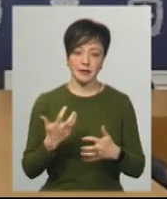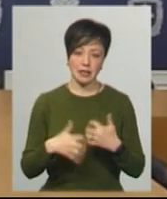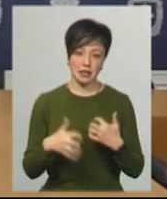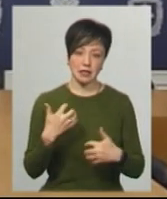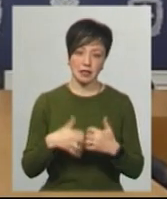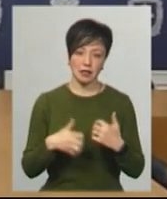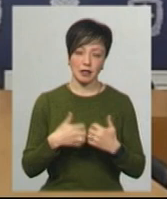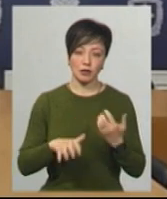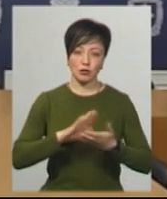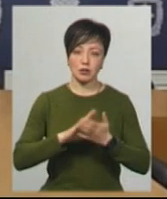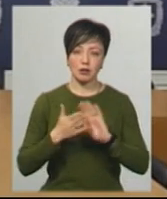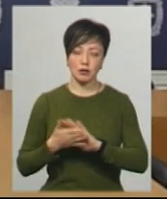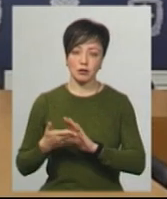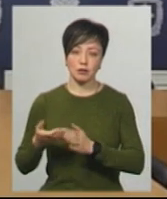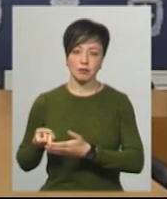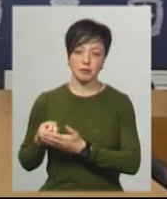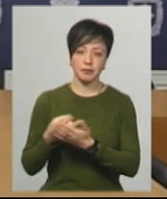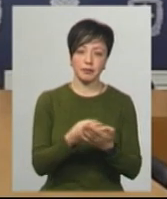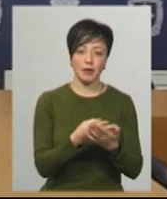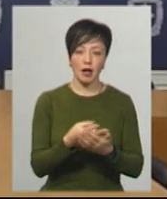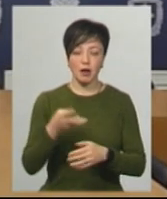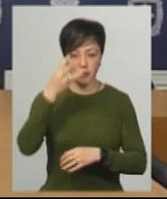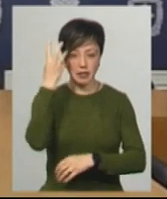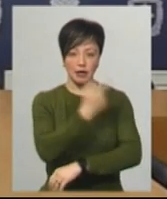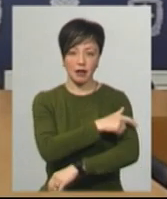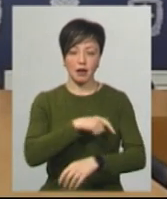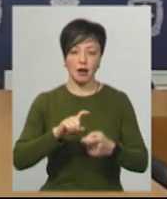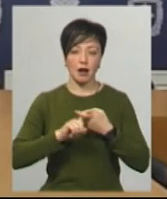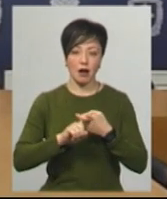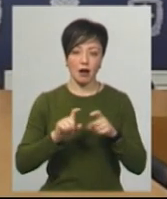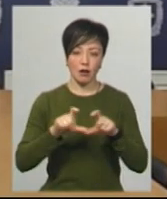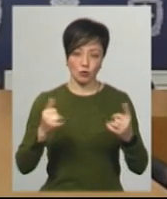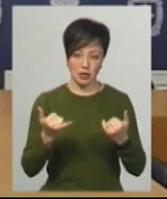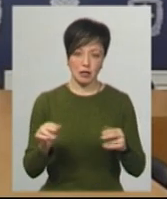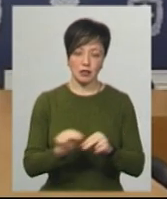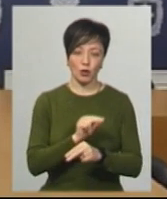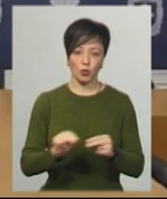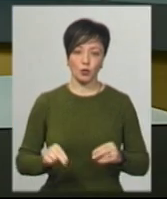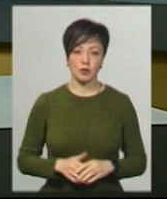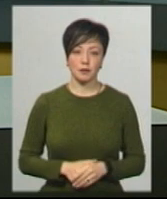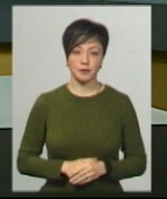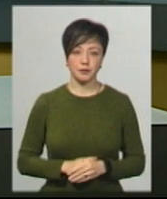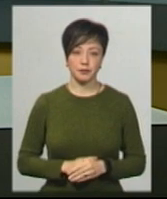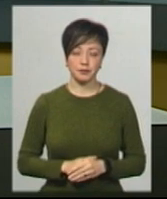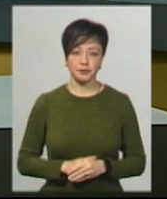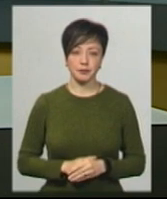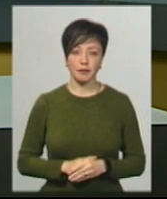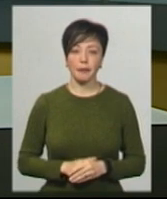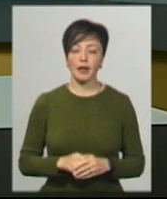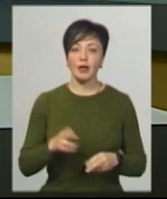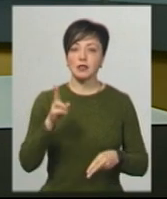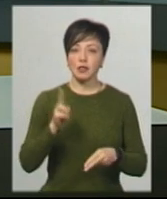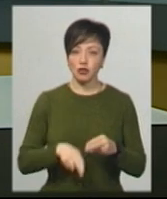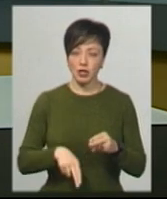тяжкості стані доставлена в Хмельницьку інфекційну лікарню, де вона наразі лікується. Наразі